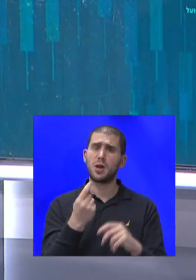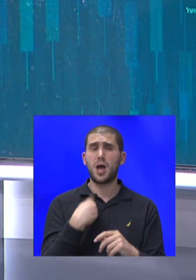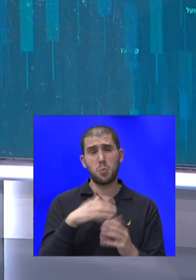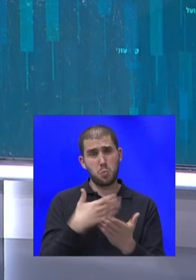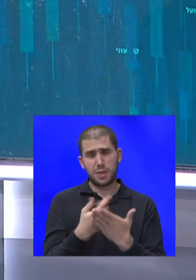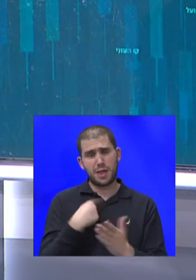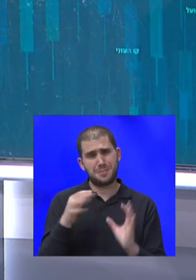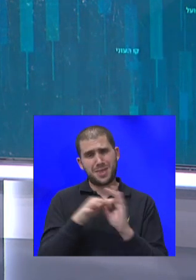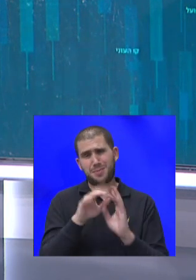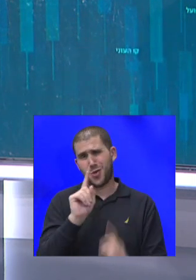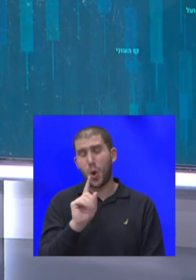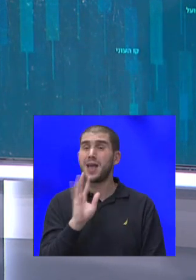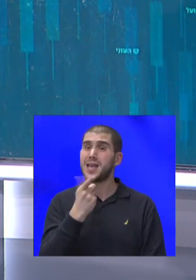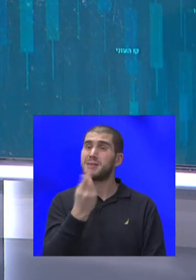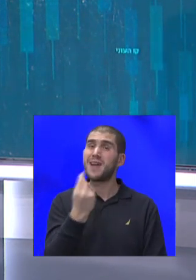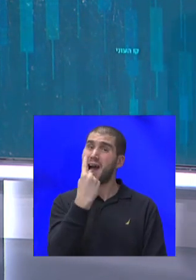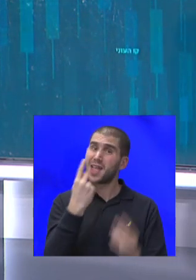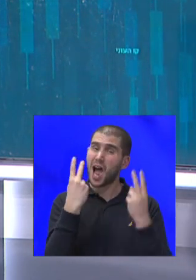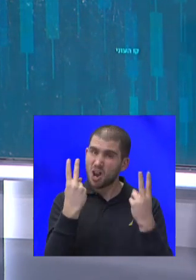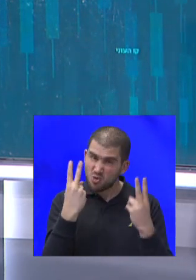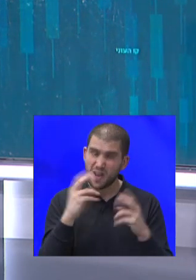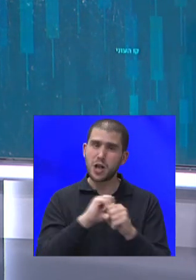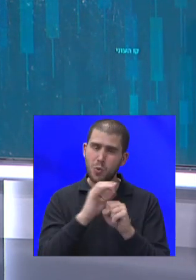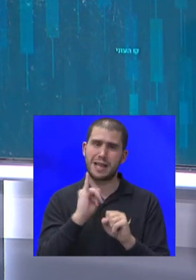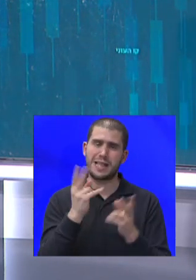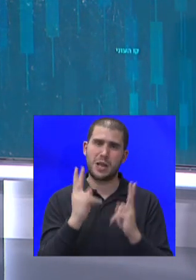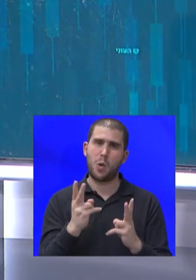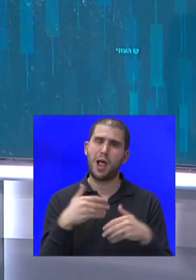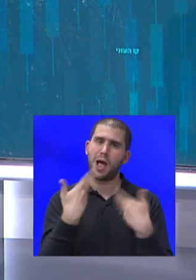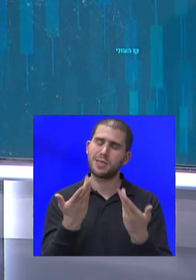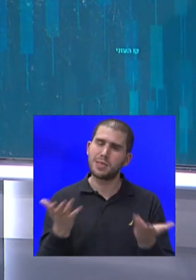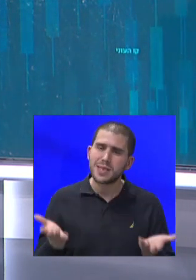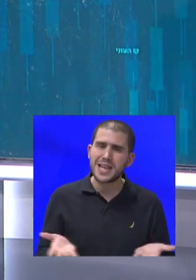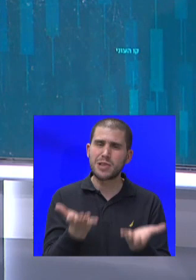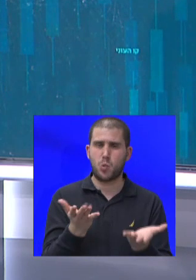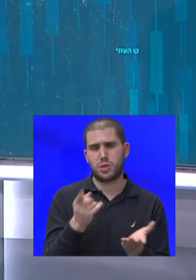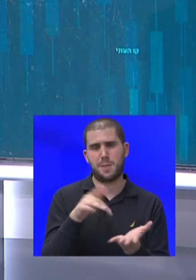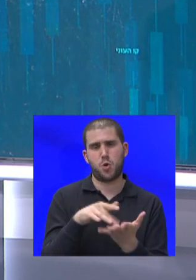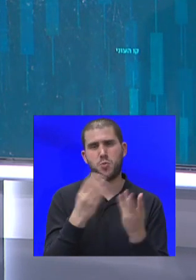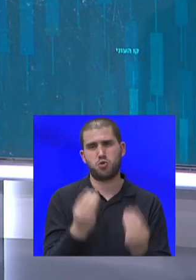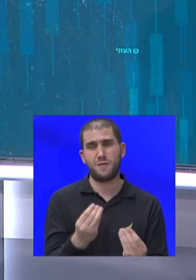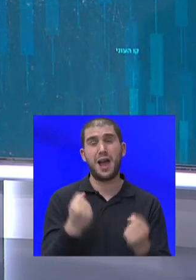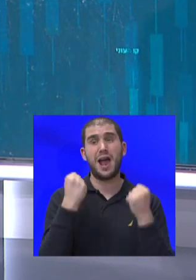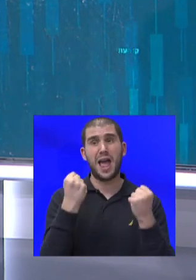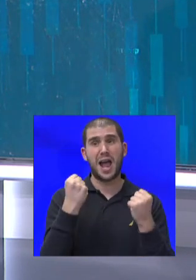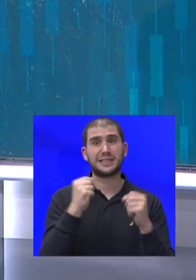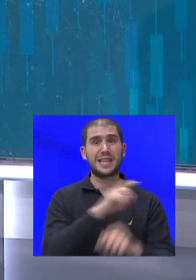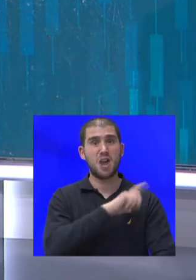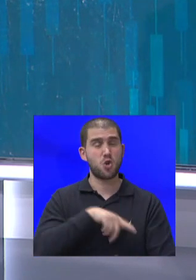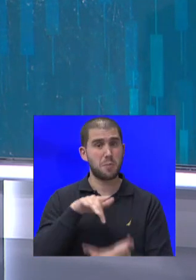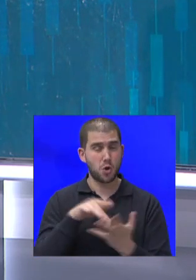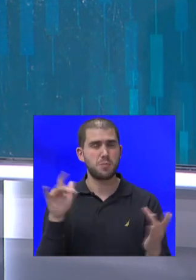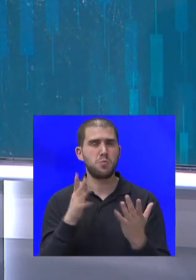דבר אחד חשוב שהקורונה כן יכולה לתת לו פוש לכיוון הנכון. לחזק את הרשויות המקומיות מול השליטון המרכזי.